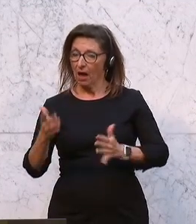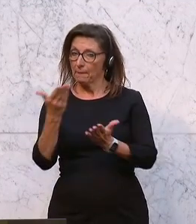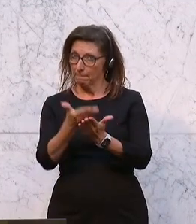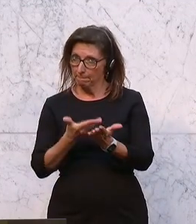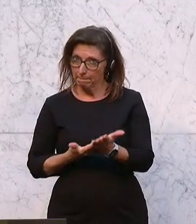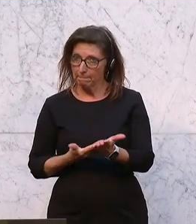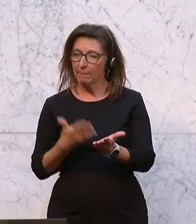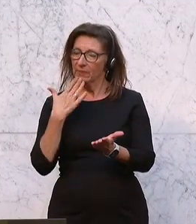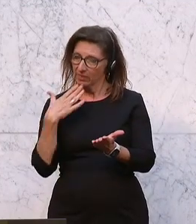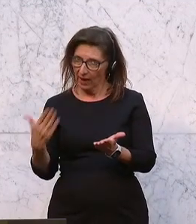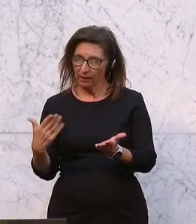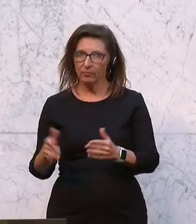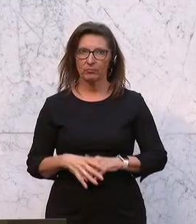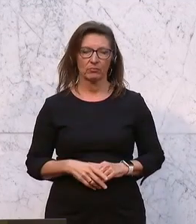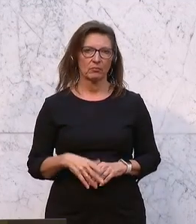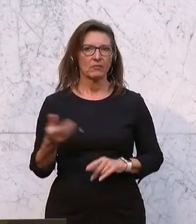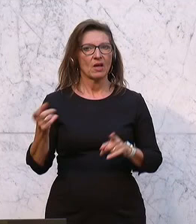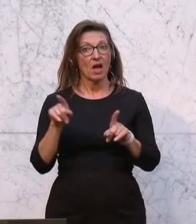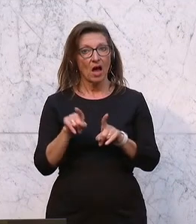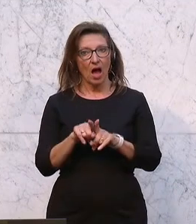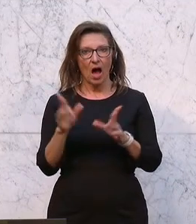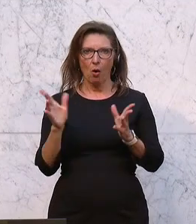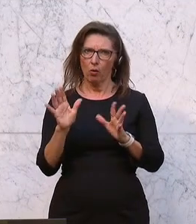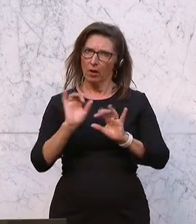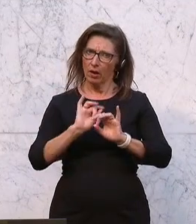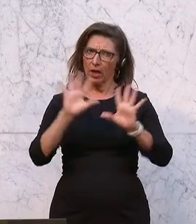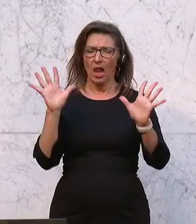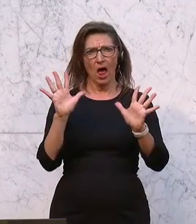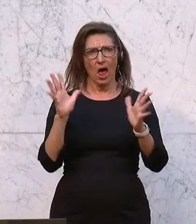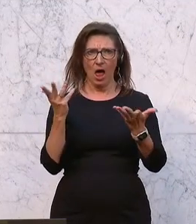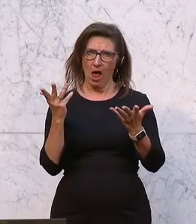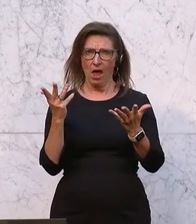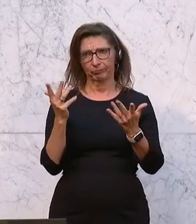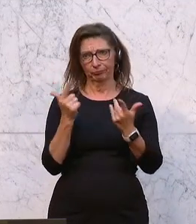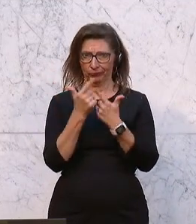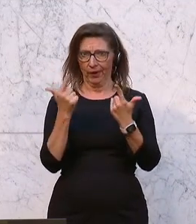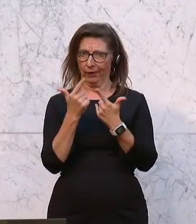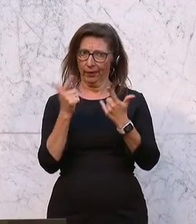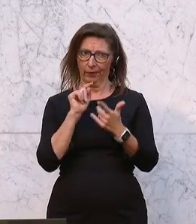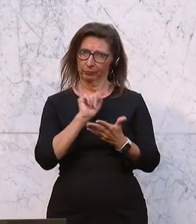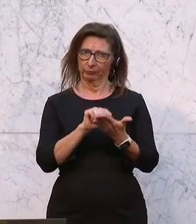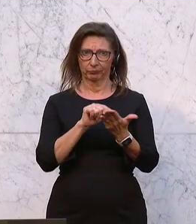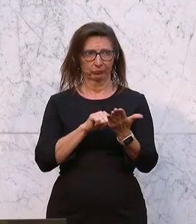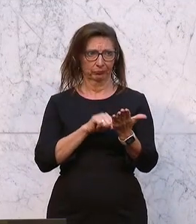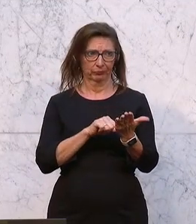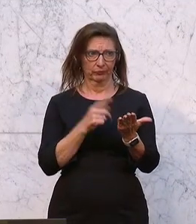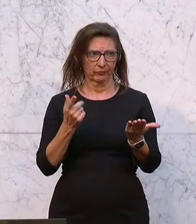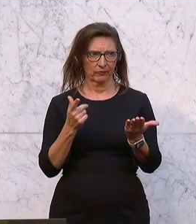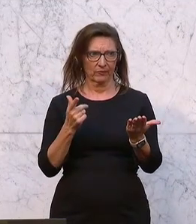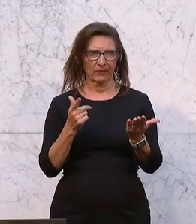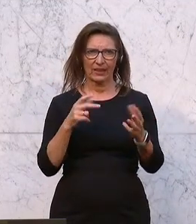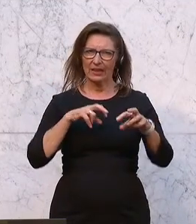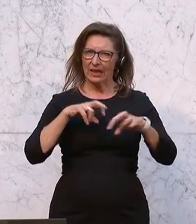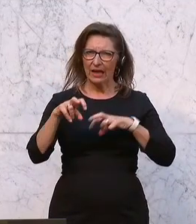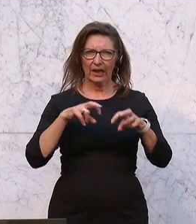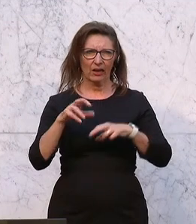und auch für die Aufbereitung sehr klar. Ich glaube, es ist kaum irgendwo in einer Regierung,